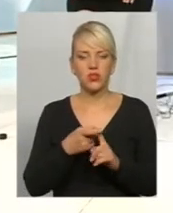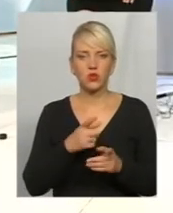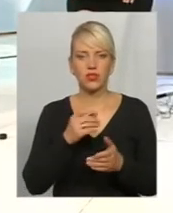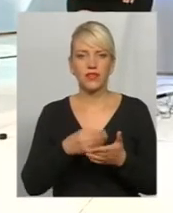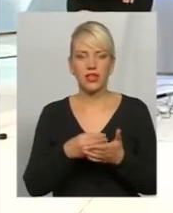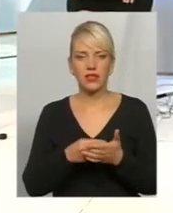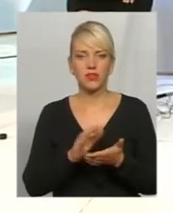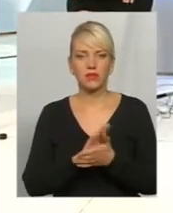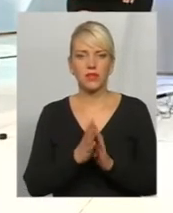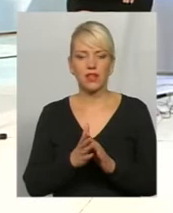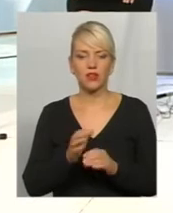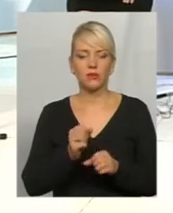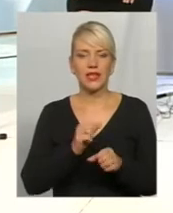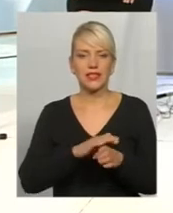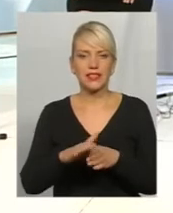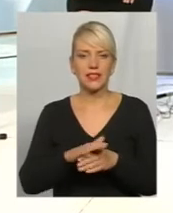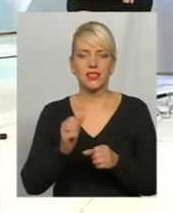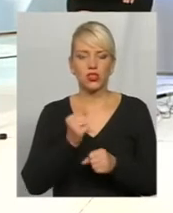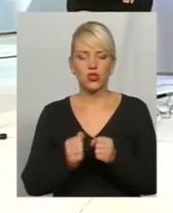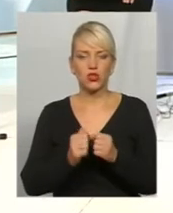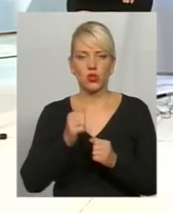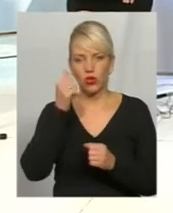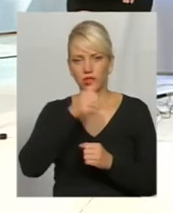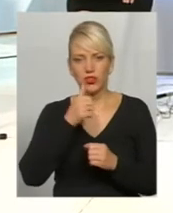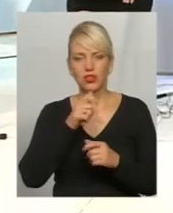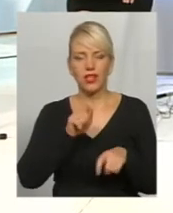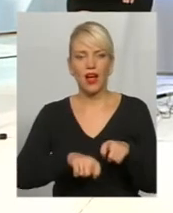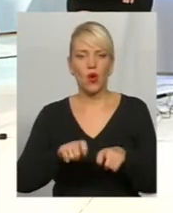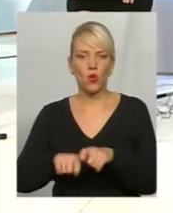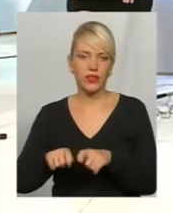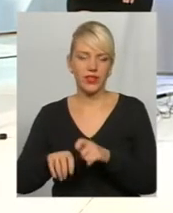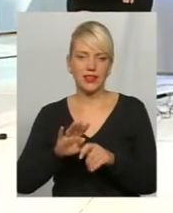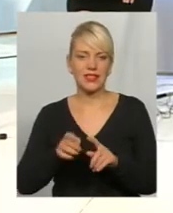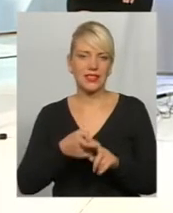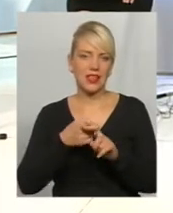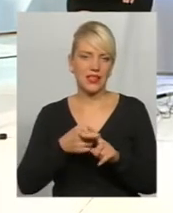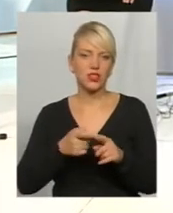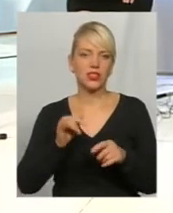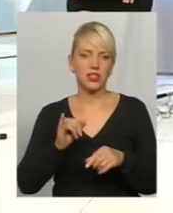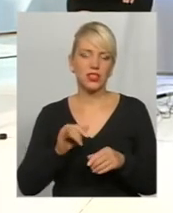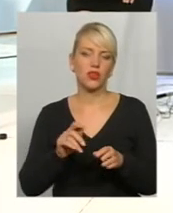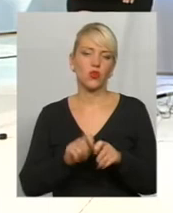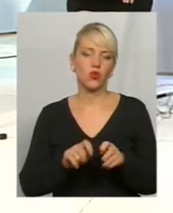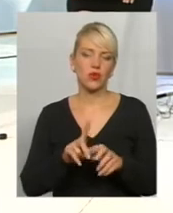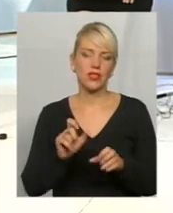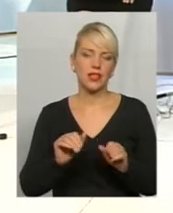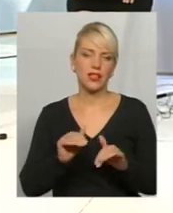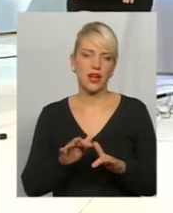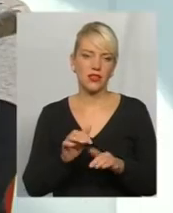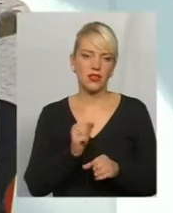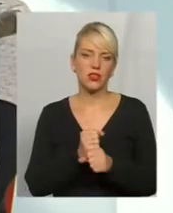Здійснюється щорічний аудит незалежний, контроль за діяльністю таких фінансових установ